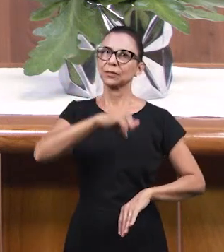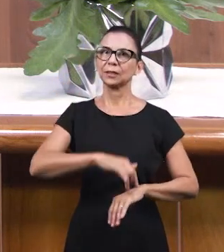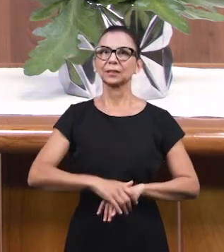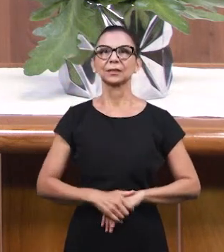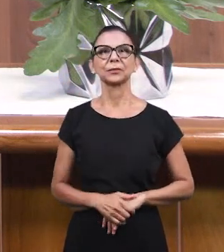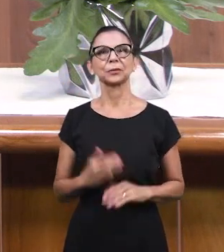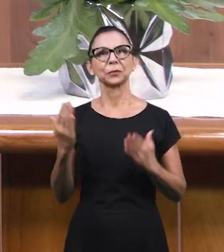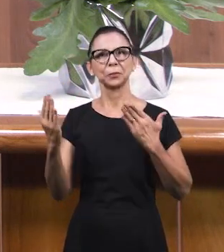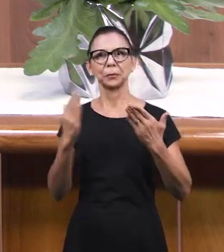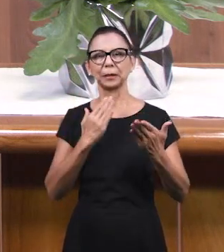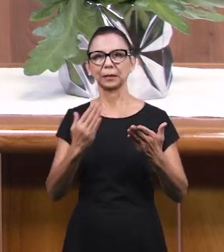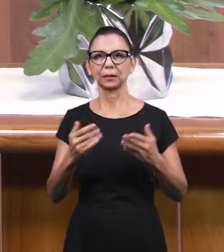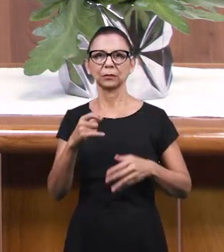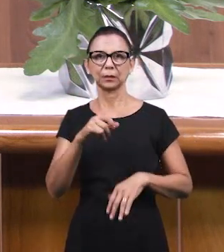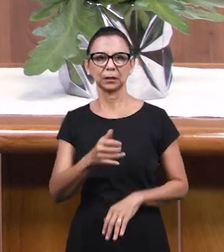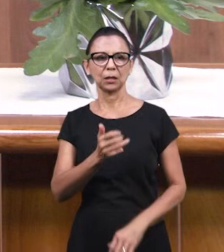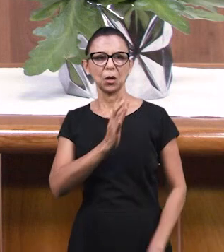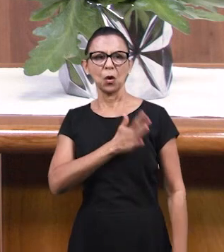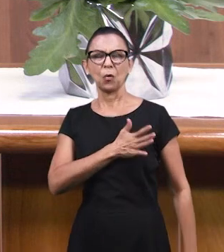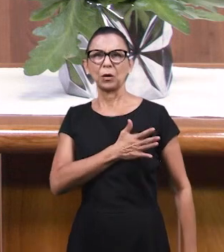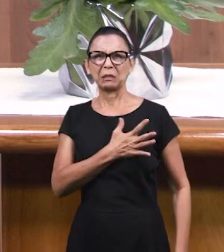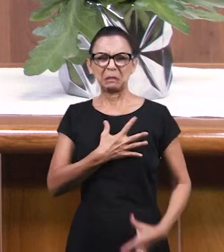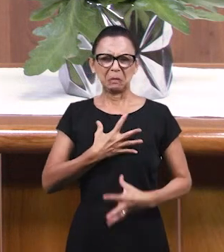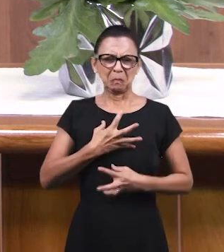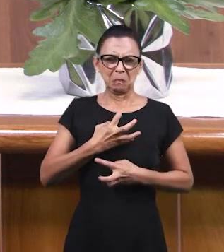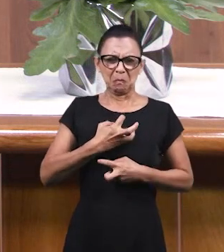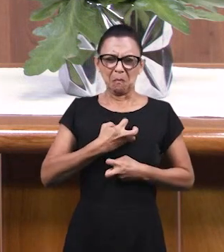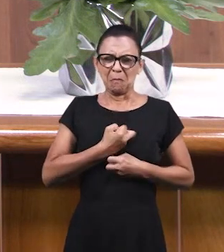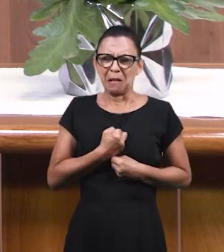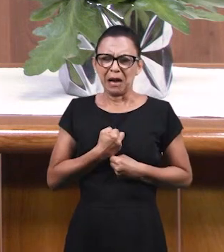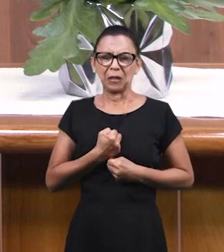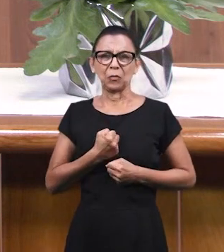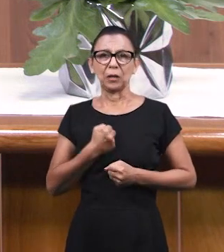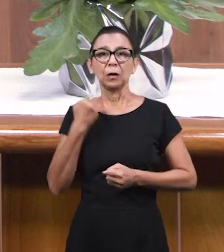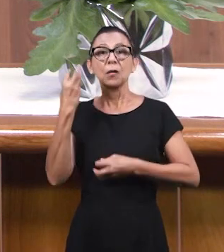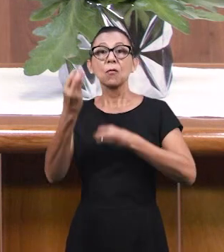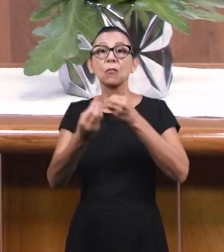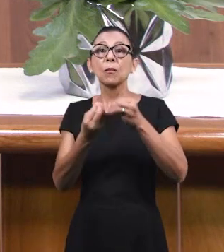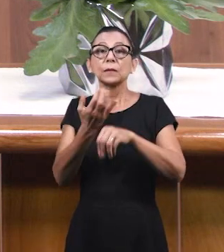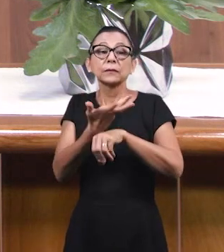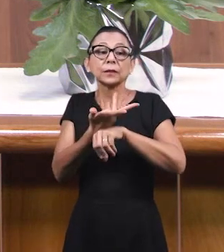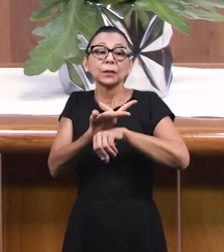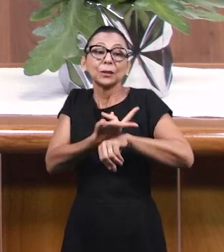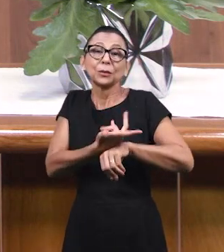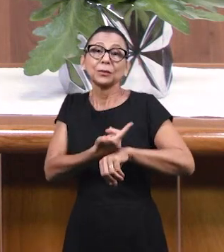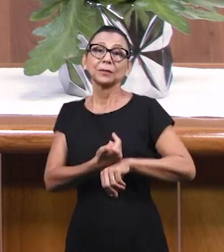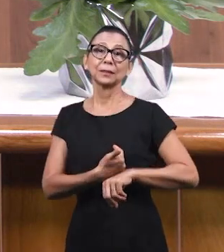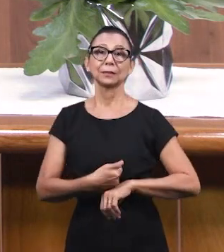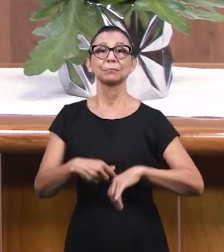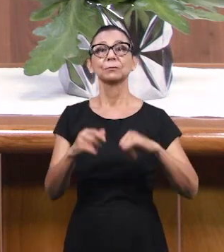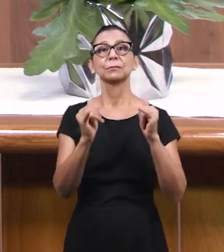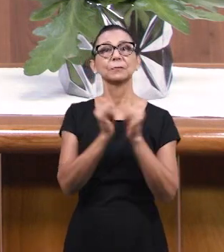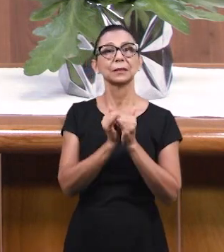Пробиться очень тяжело. И так обиженное сердце очень трудно пробиться. Но Иисус